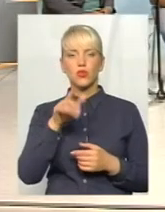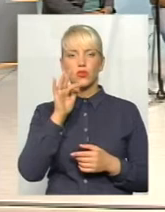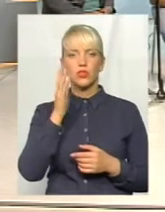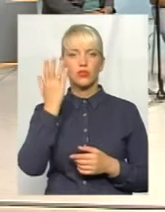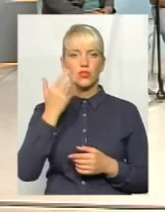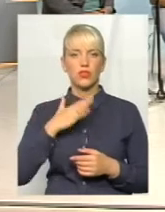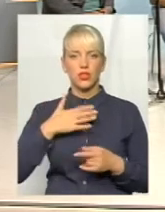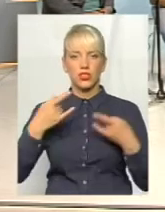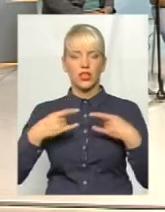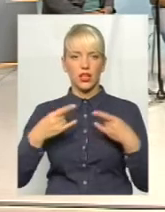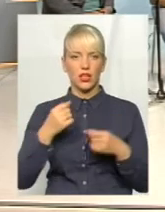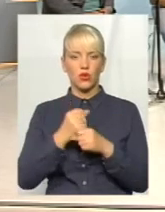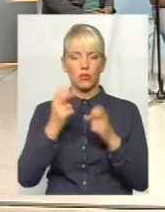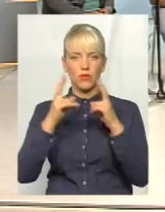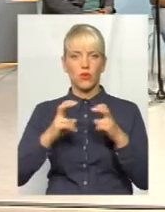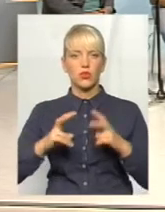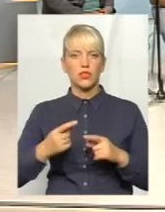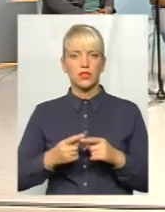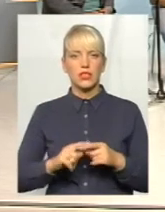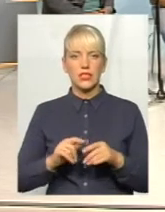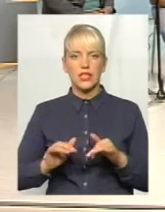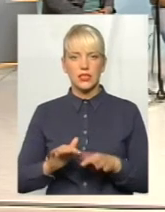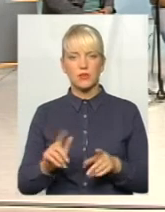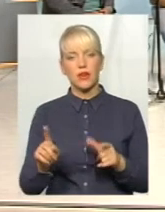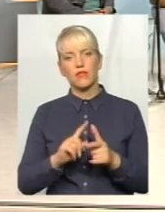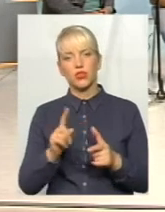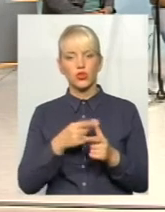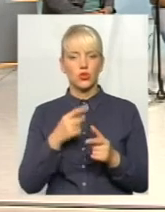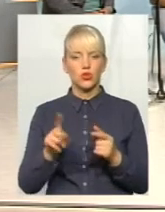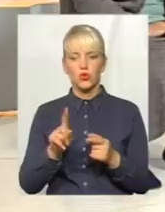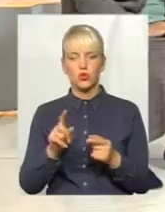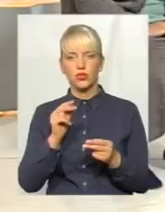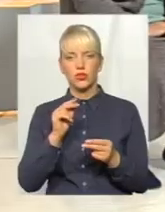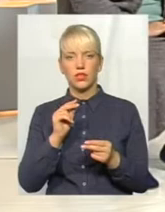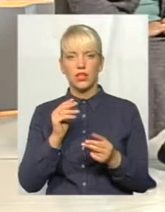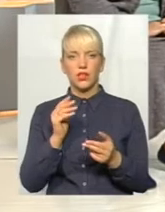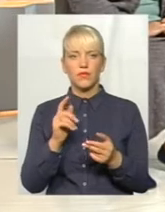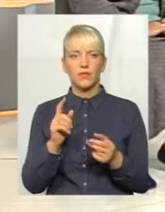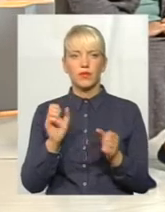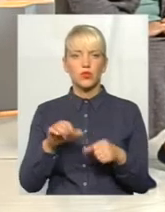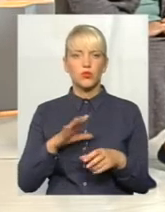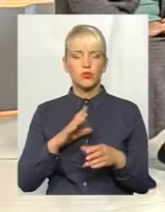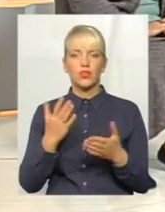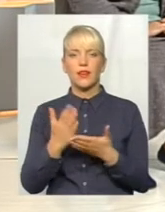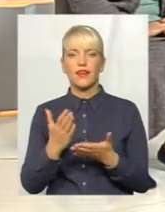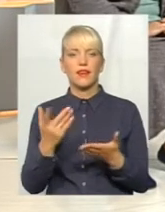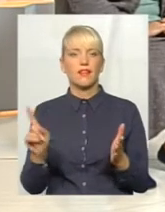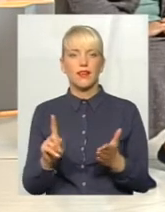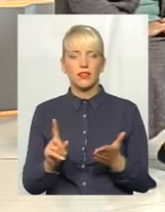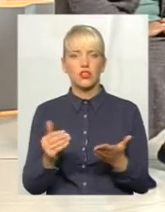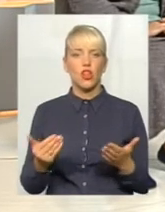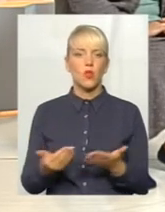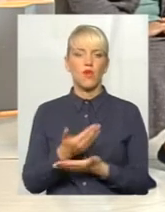розслідування цієї справи, щось рухнулося з місця? Є якісь нові висновки? Можливо, вже є якісь